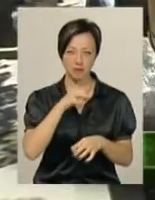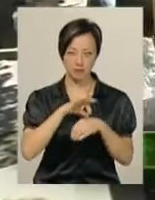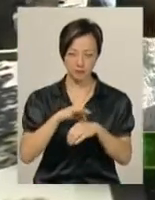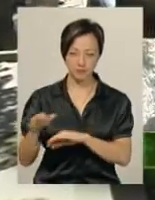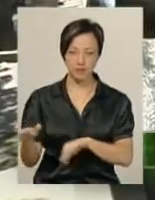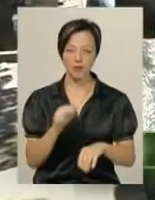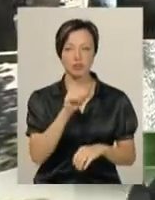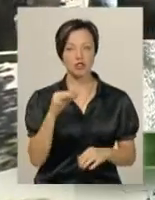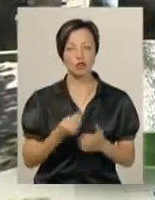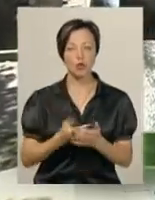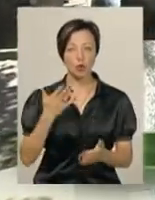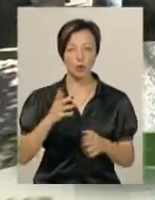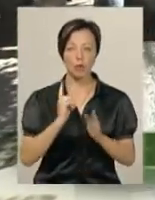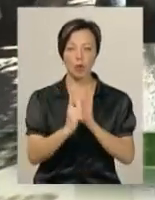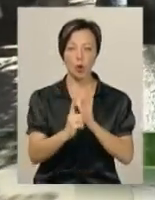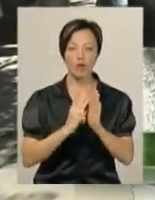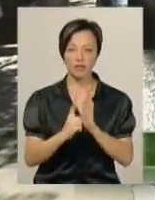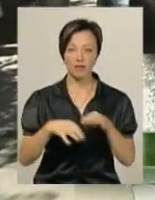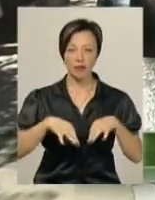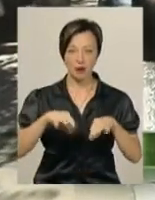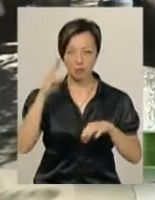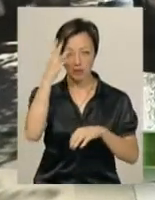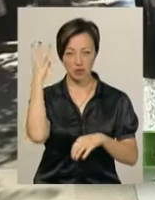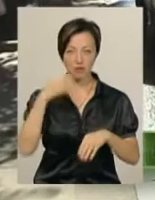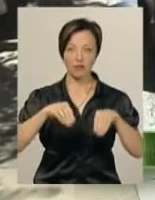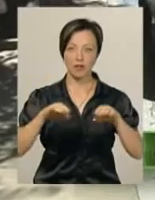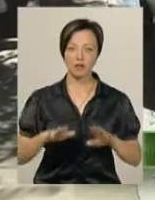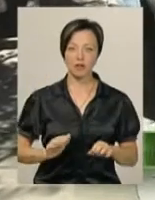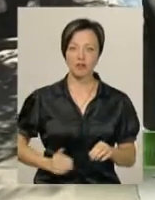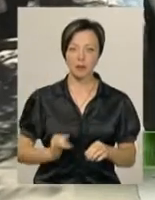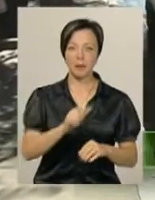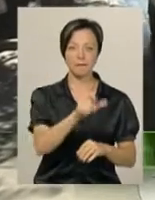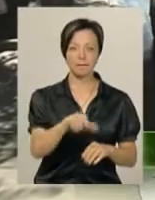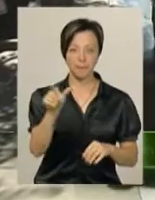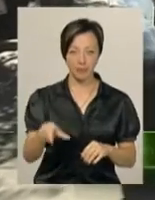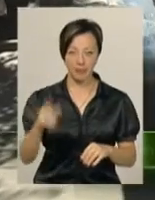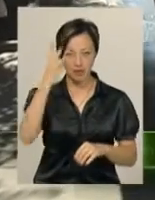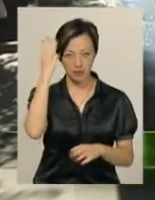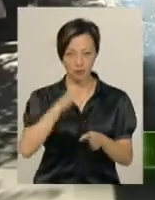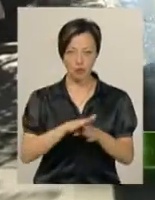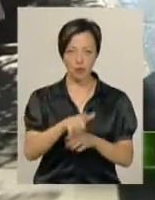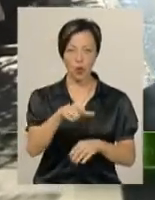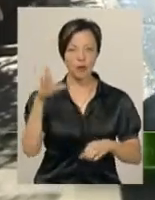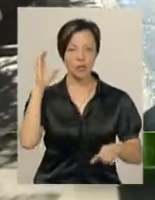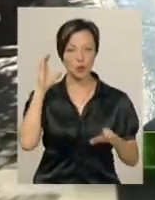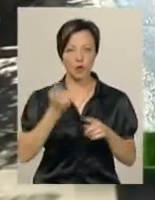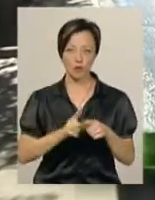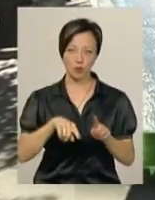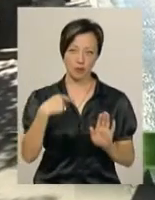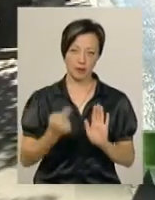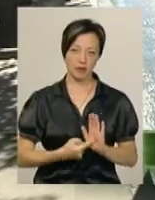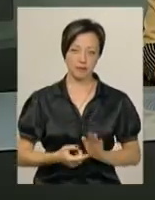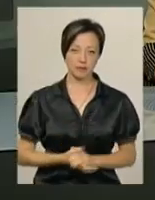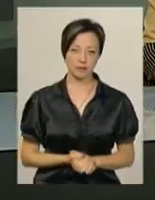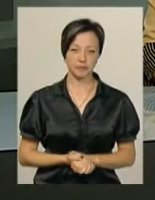Чи здорожчає проїзд у громадському транспорті обласного центру, вирішуватимуть перевізники та пасажири. В Хмельницькому відбудеться громадські слухання з цього питання.